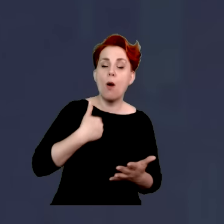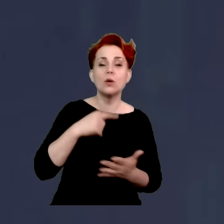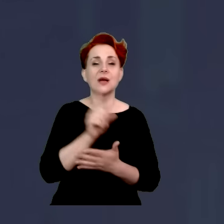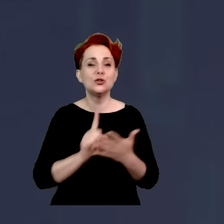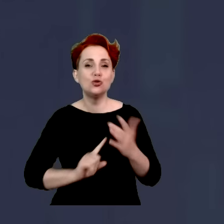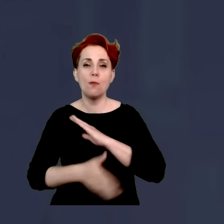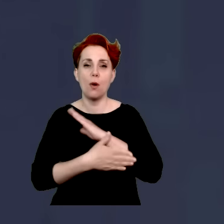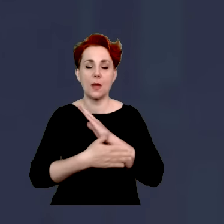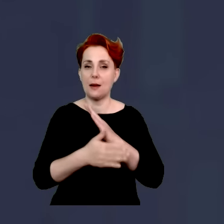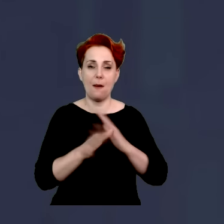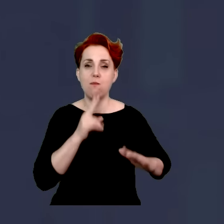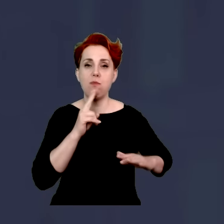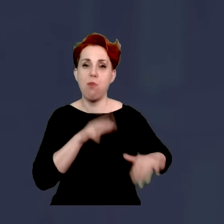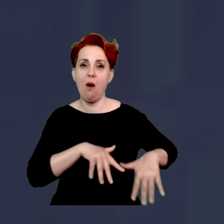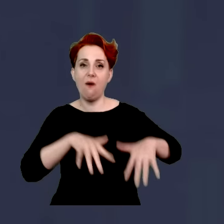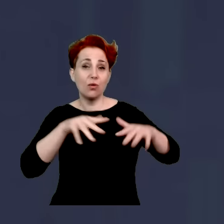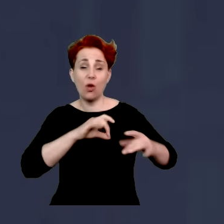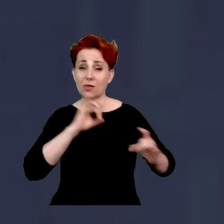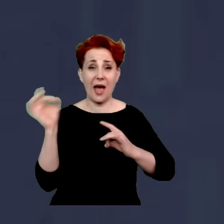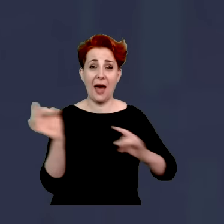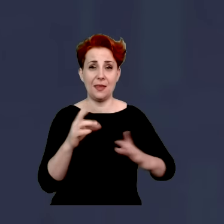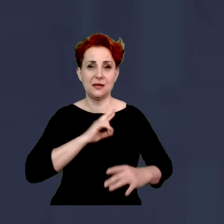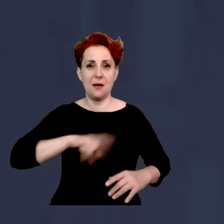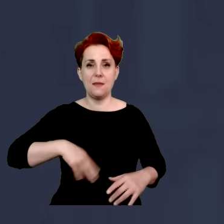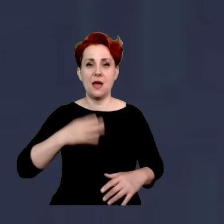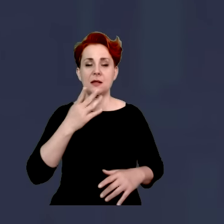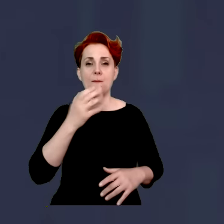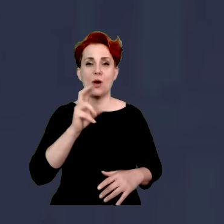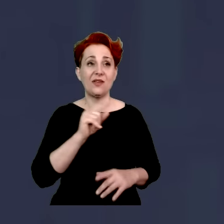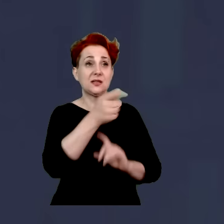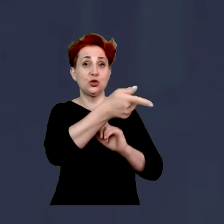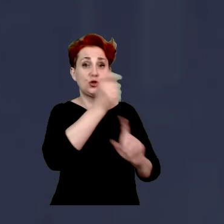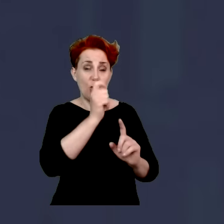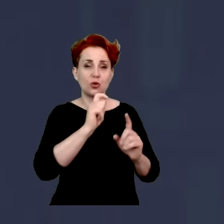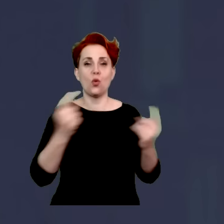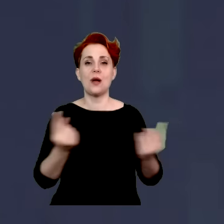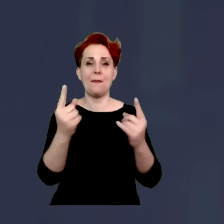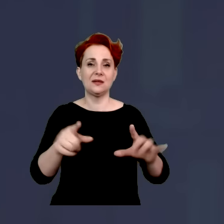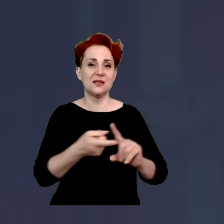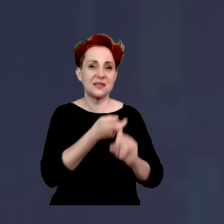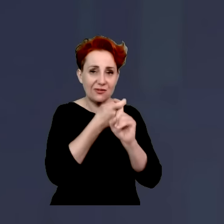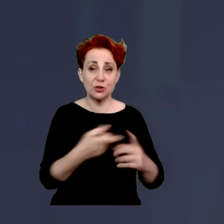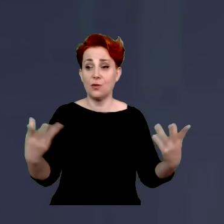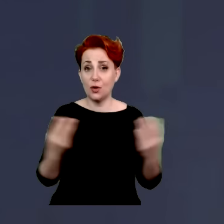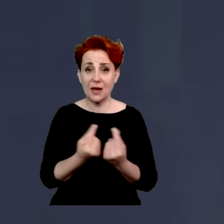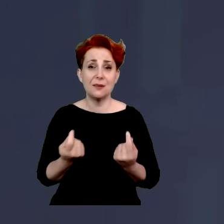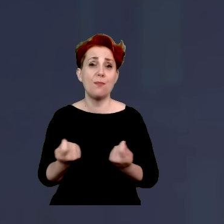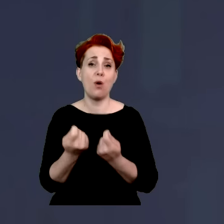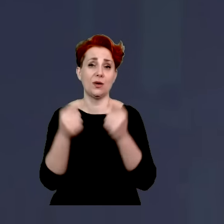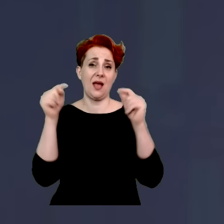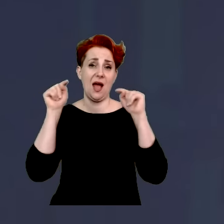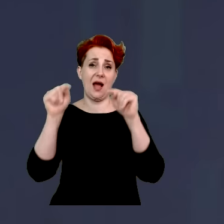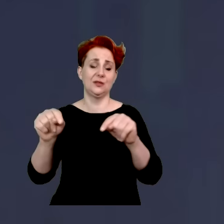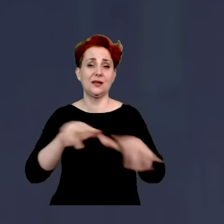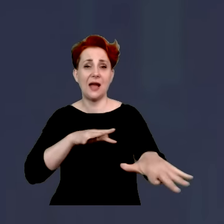natychmiastowym pan premier Morawiecki z tego urlopu mnie ściągnął. Zawiesiłem kampanię. Wspólnie z premierem pojechaliśmy tam na miejsce, żeby być u